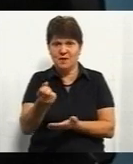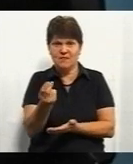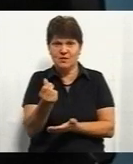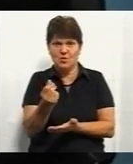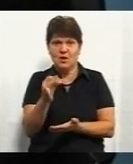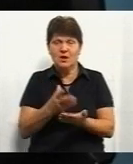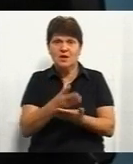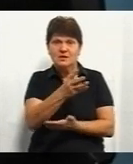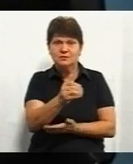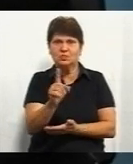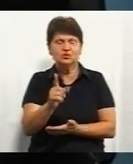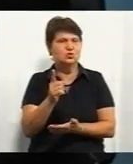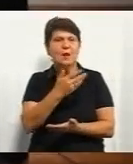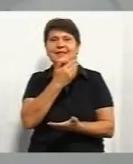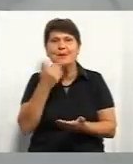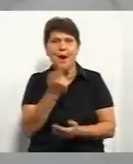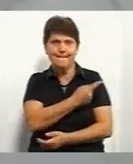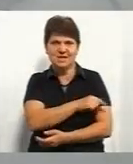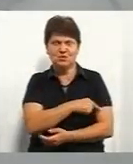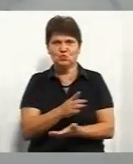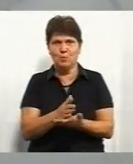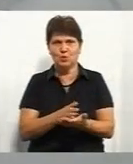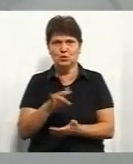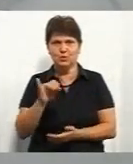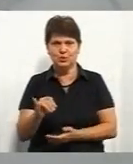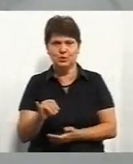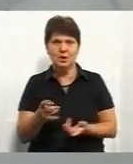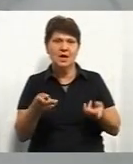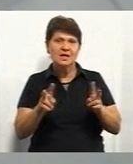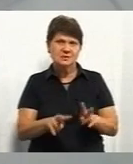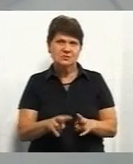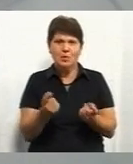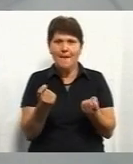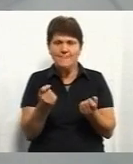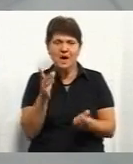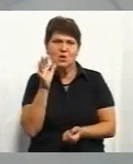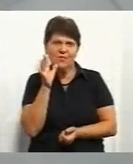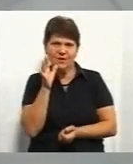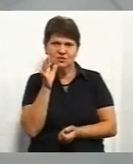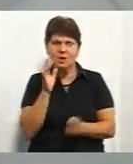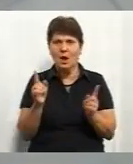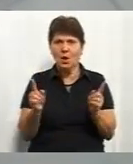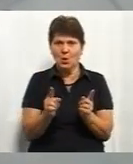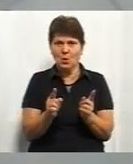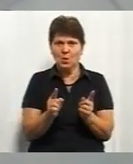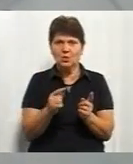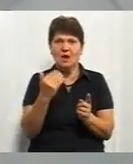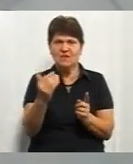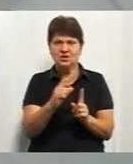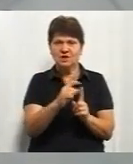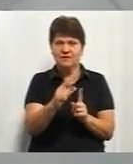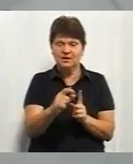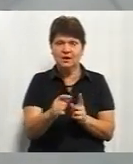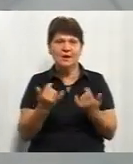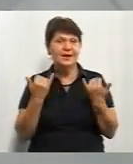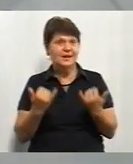за щось, що не є медичною послугою. Залишається дві хвилини до завершення ефіру. Коротше, якщо можна ваші відповіді, то